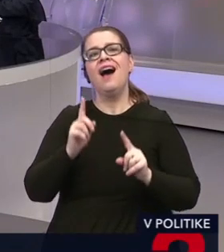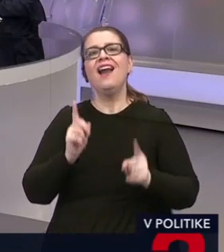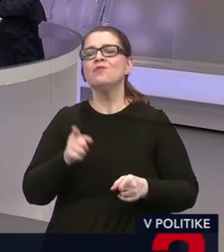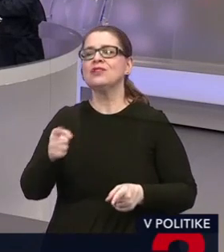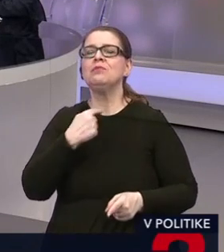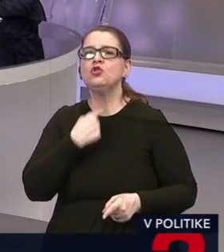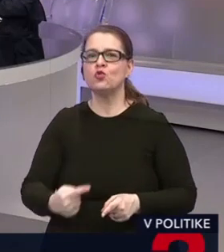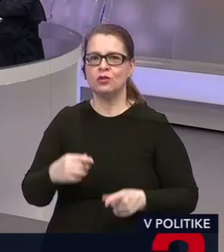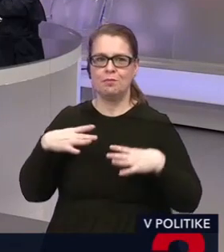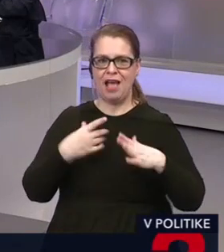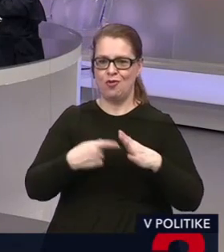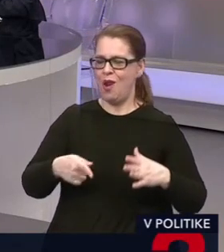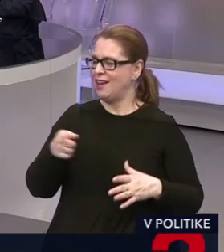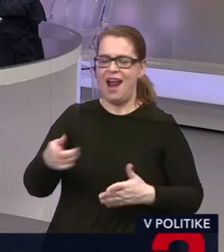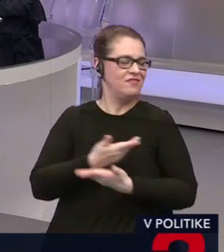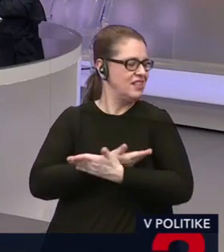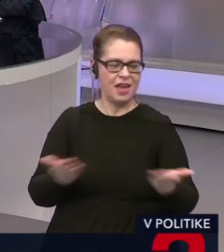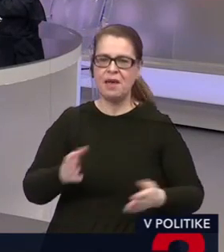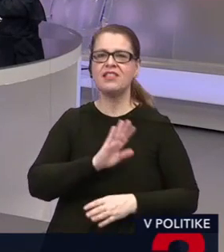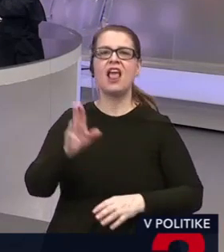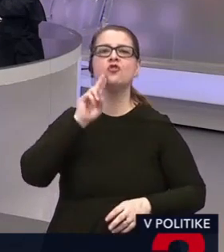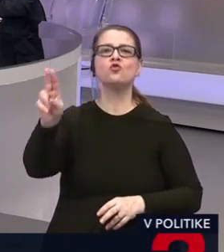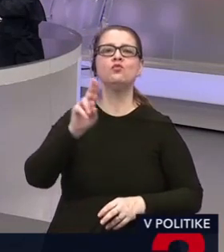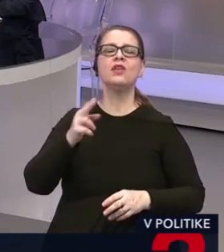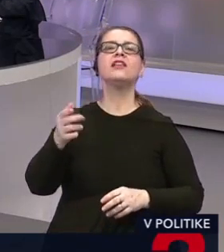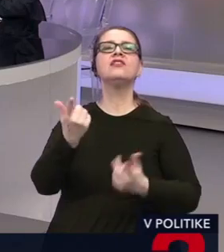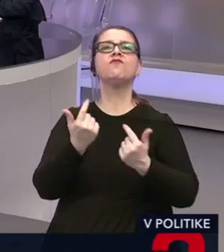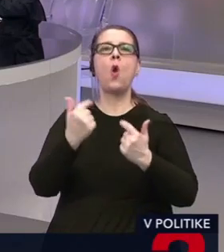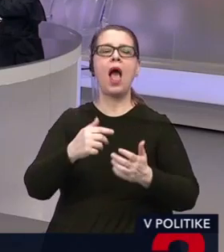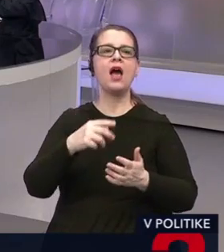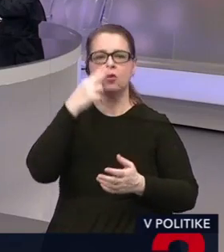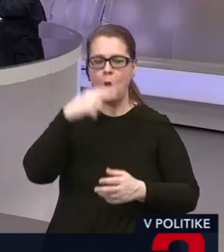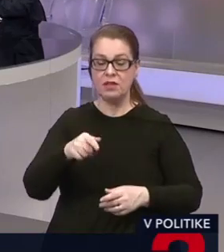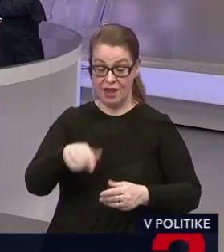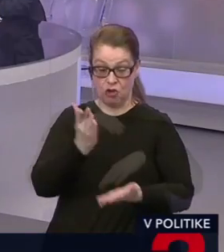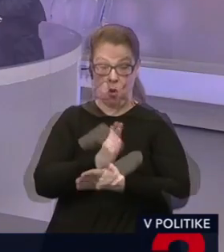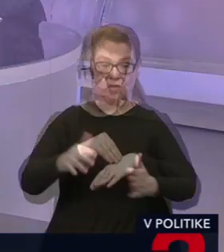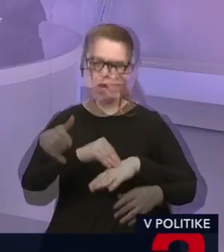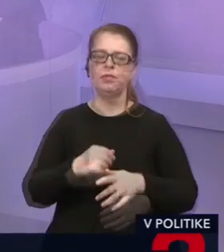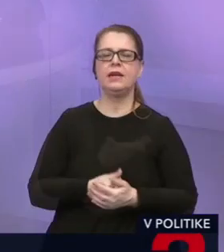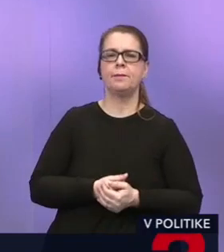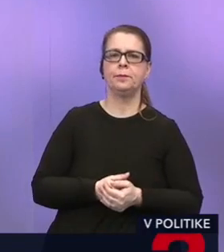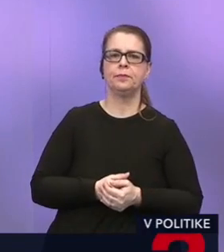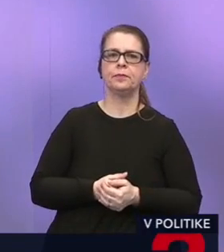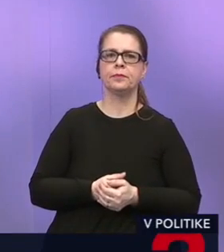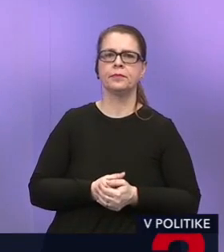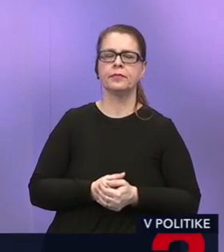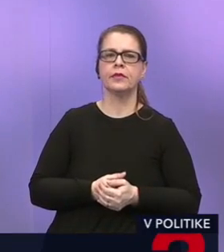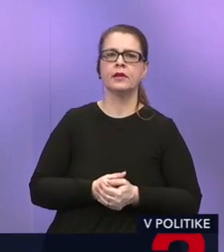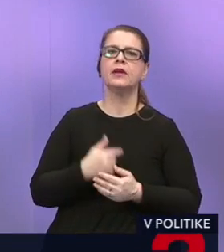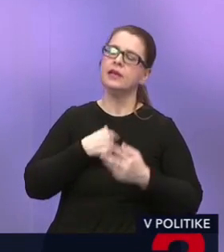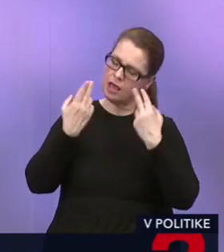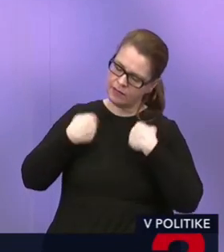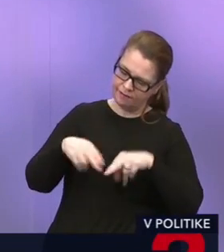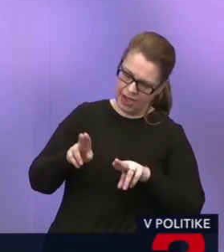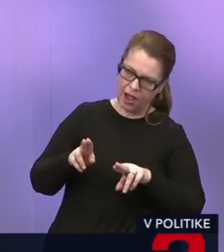nemáte, lebo od septembra, ľubujete, že budete zvolávať nejaké komisie, máme konec januára a vy nemáte riešiť. V programe obnovy, vrátim